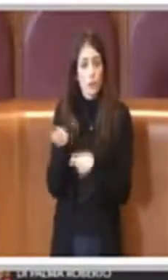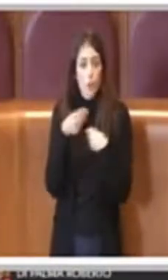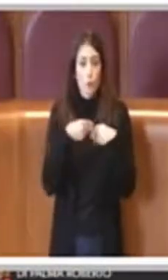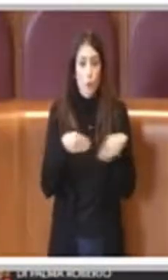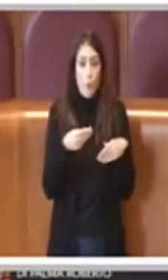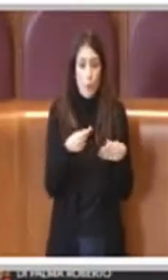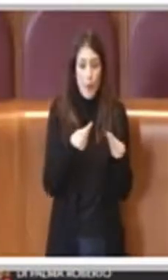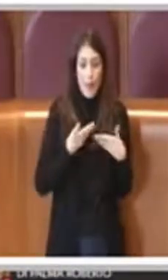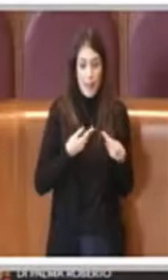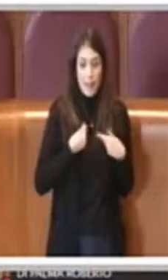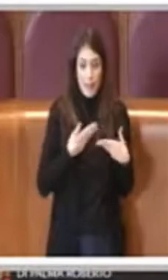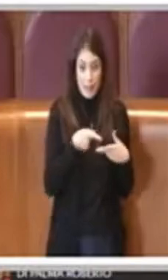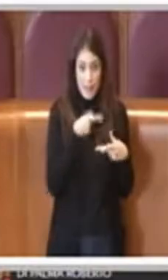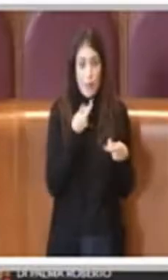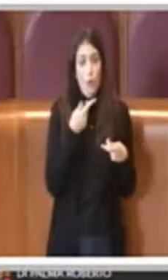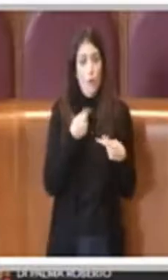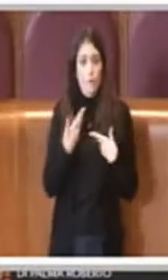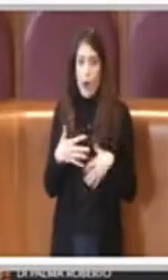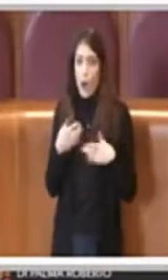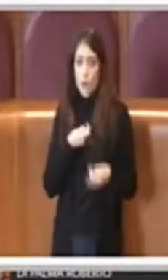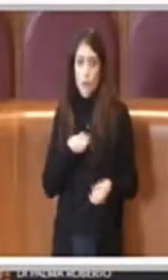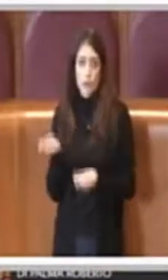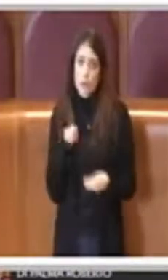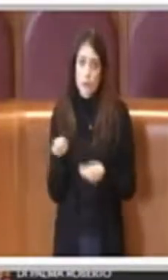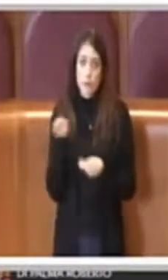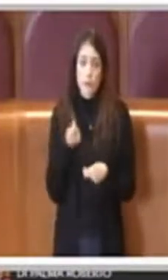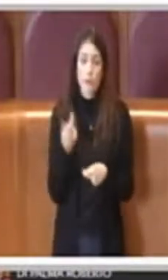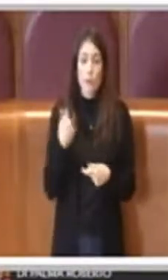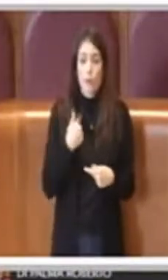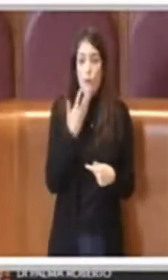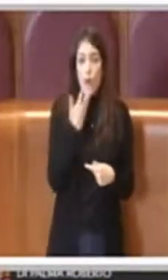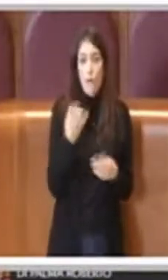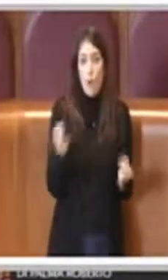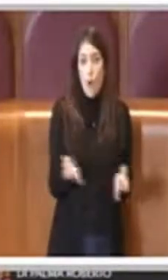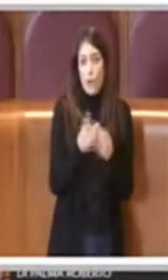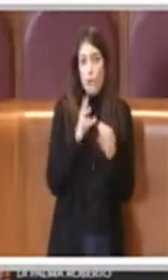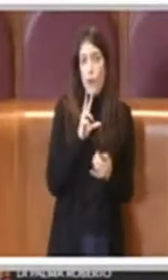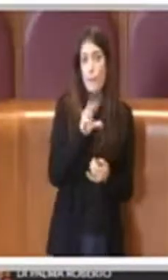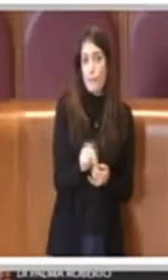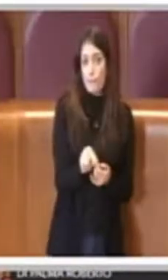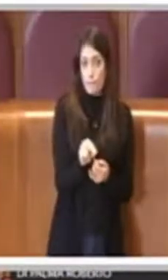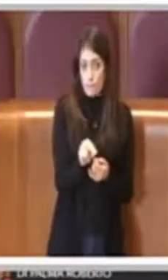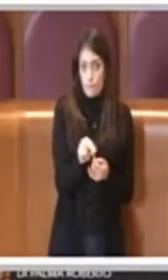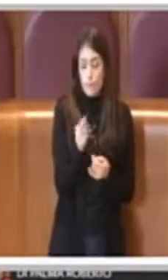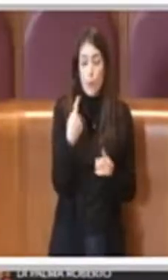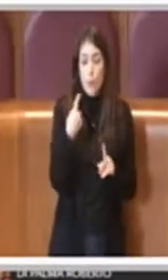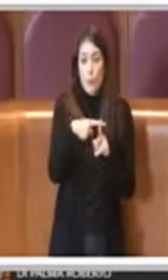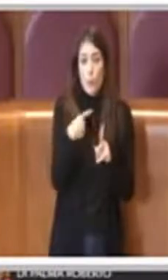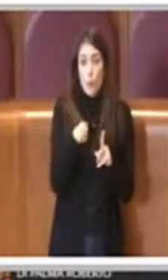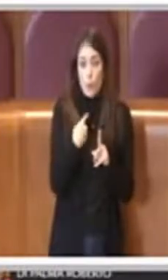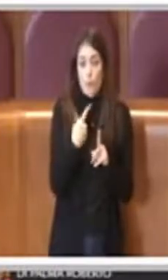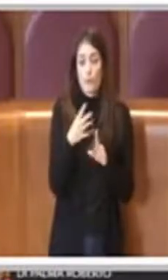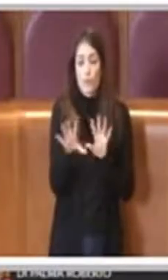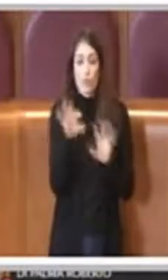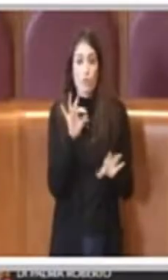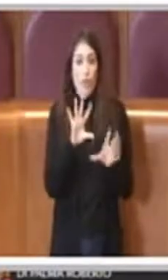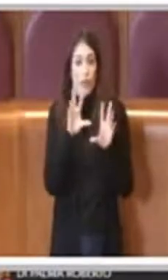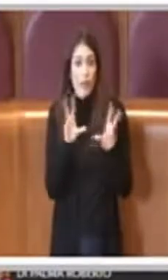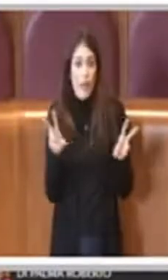ai consiglieri. Questo ci tenevo a dirlo cogliendo l'occasione di questo intervento e di questo ennesimo indirizzo.